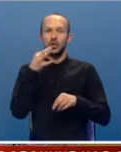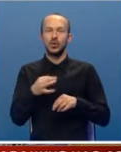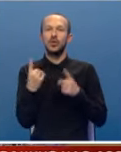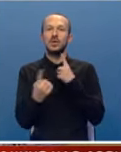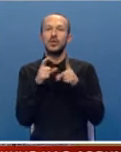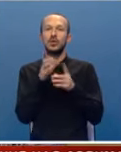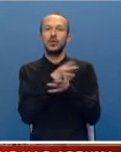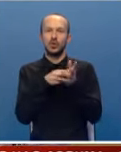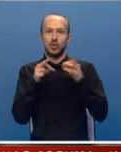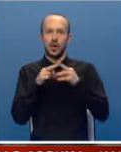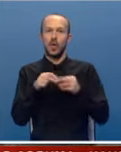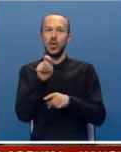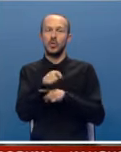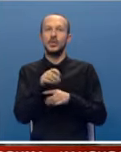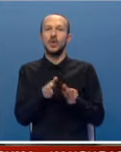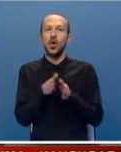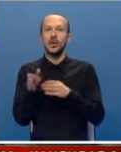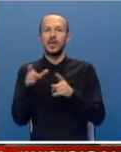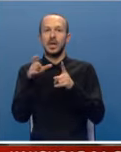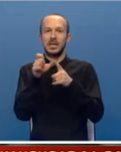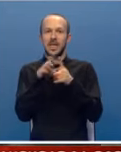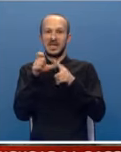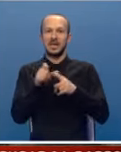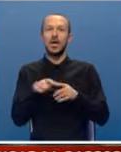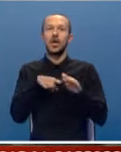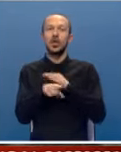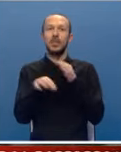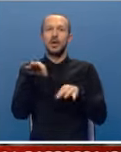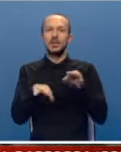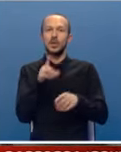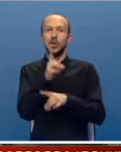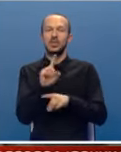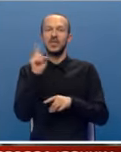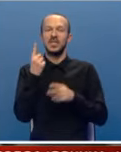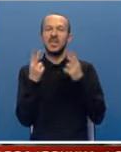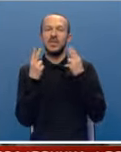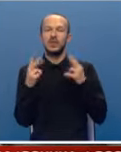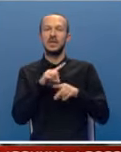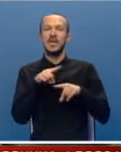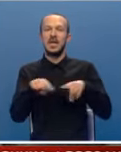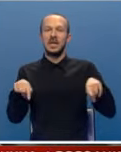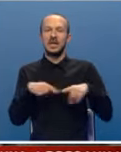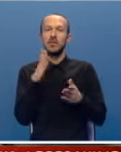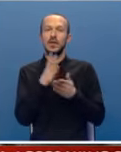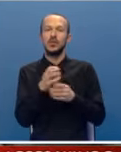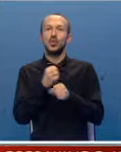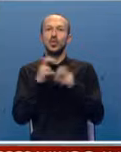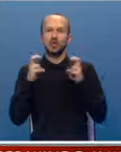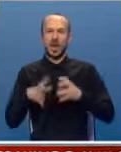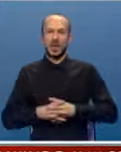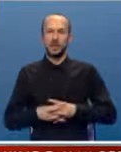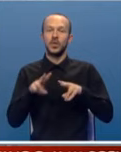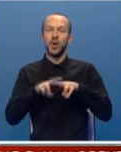zavisno od zone odbornici opozicijonog SDS-a. Tokom glasanja o odluci o visini vrijednosti nekretnina bili su uzdržani.